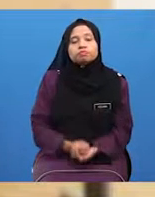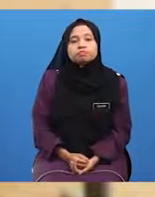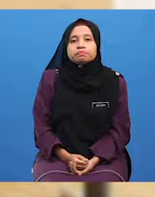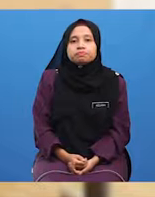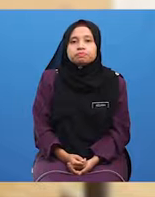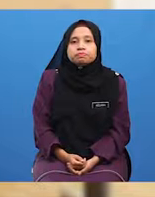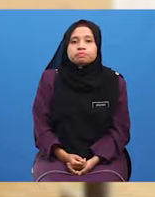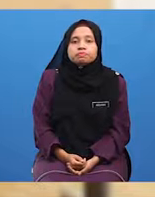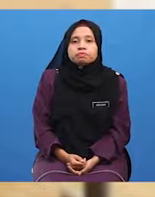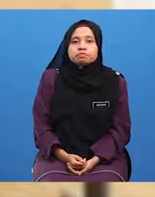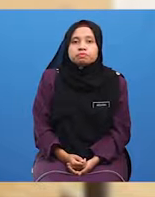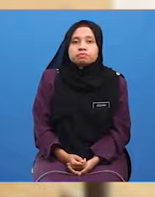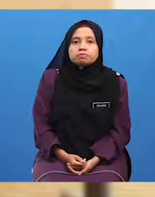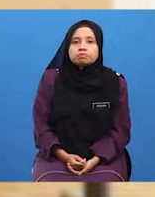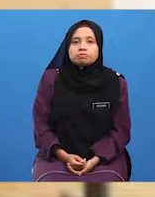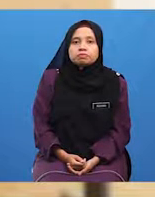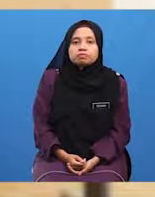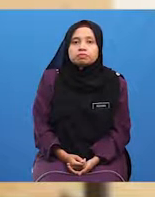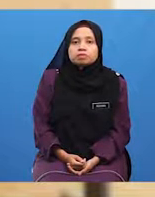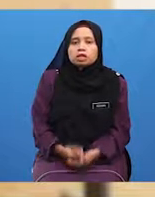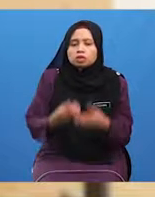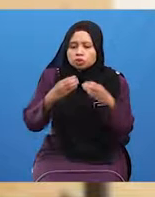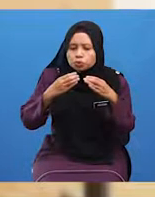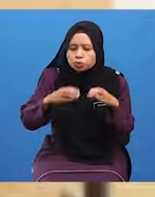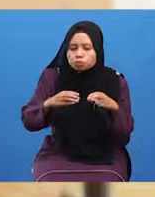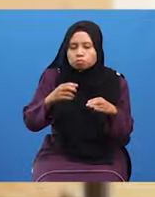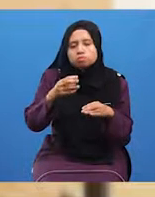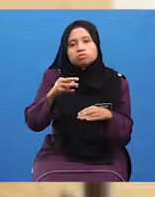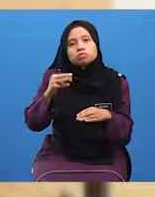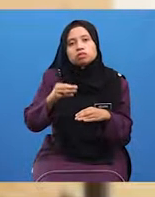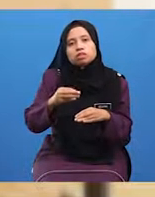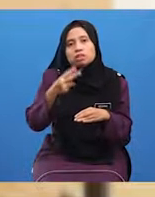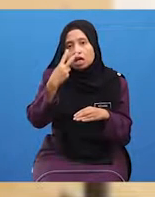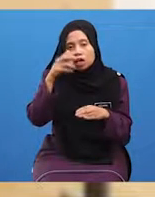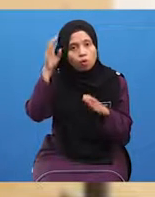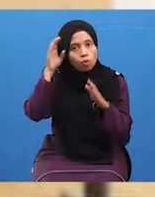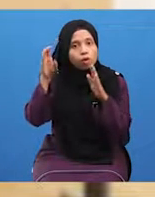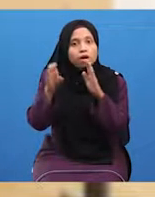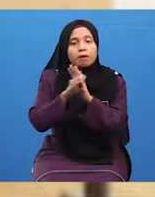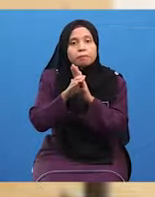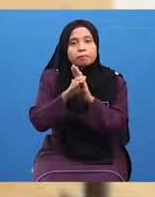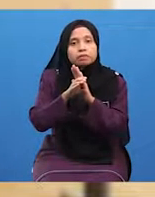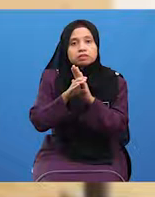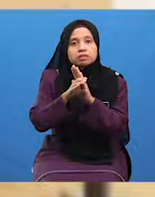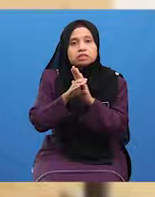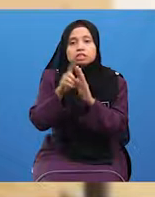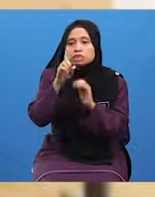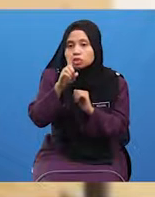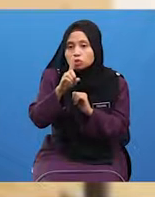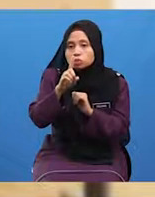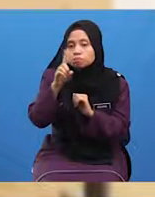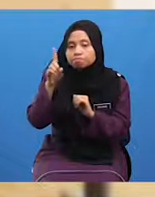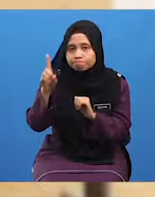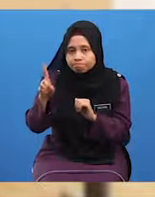beristinjak ya? Cuba murid-murid perhatikan gambar Yang Ustazah tunjuk ini satu